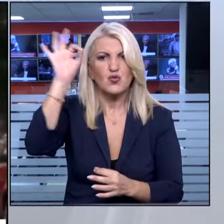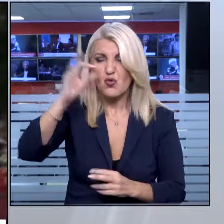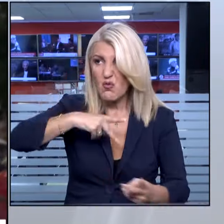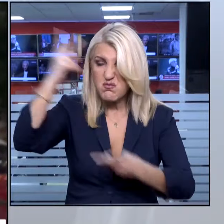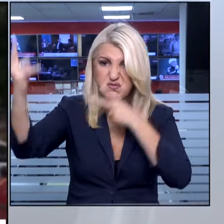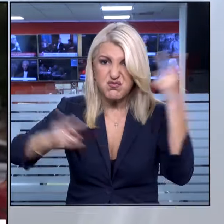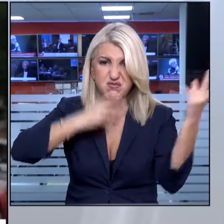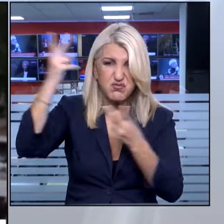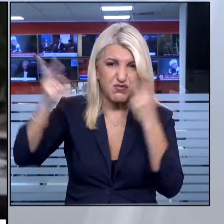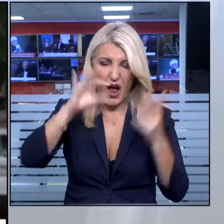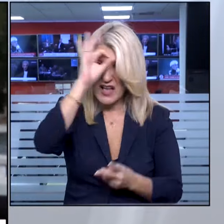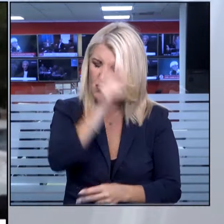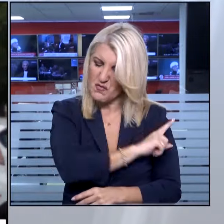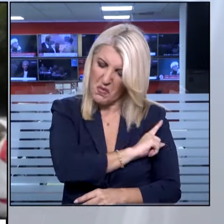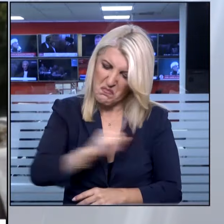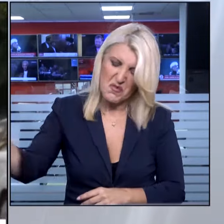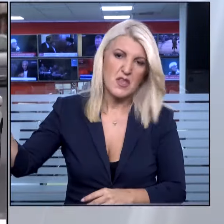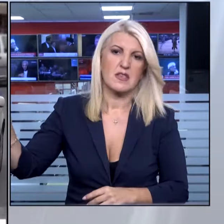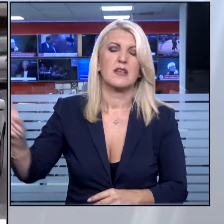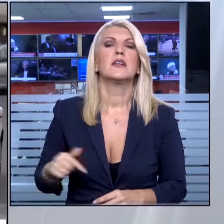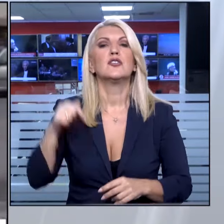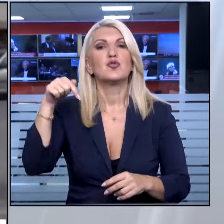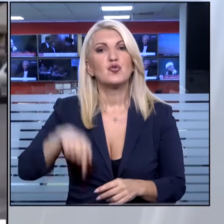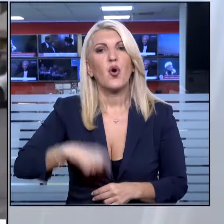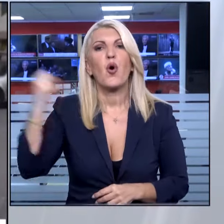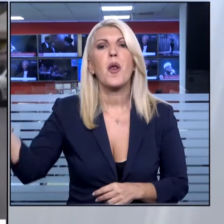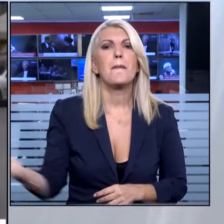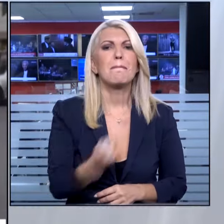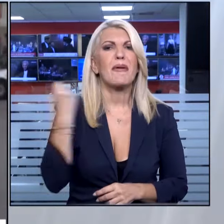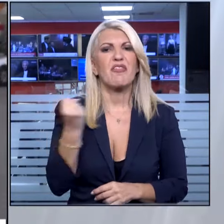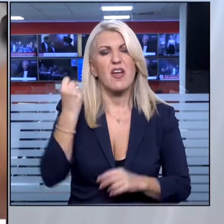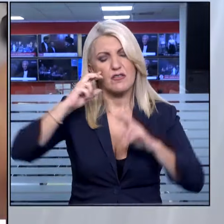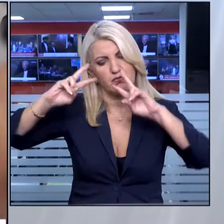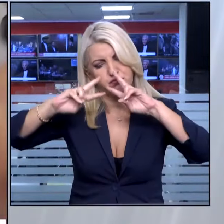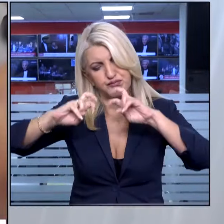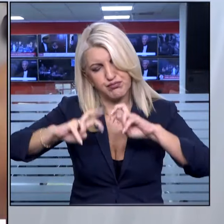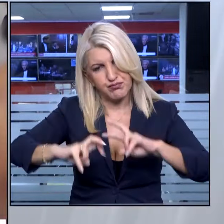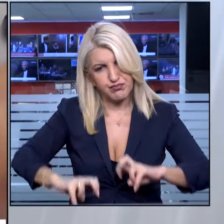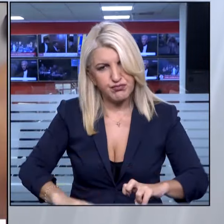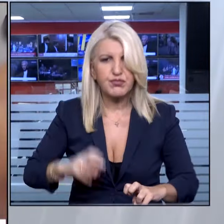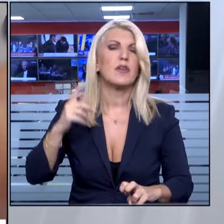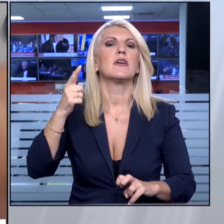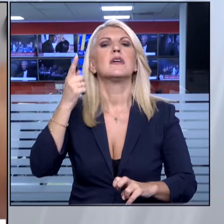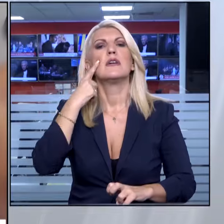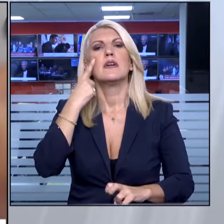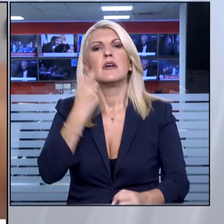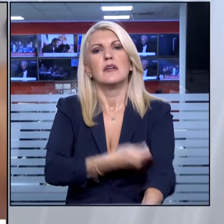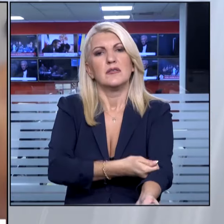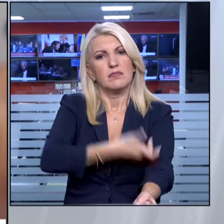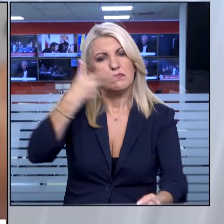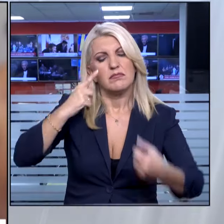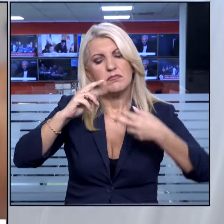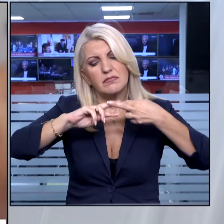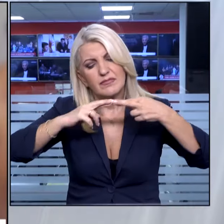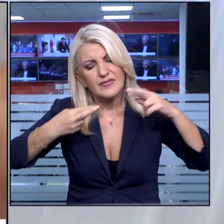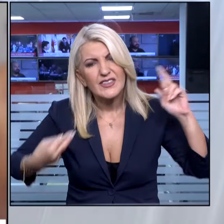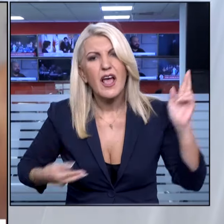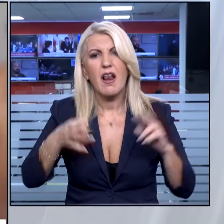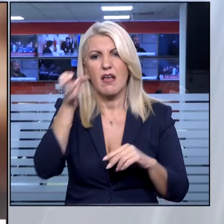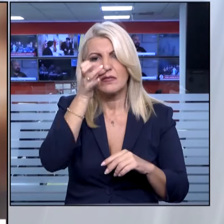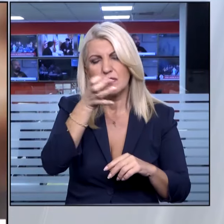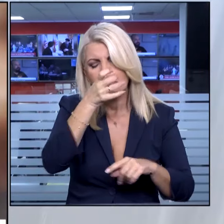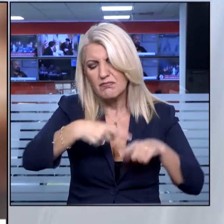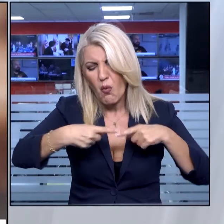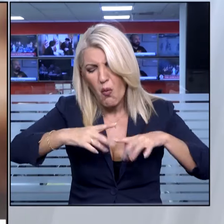Σε εξέλιξη βρίσκεται και πειθαρχική έρευνα, ενώ αναμένονται οι τοξικολογικές και ιστολογικές εξετάσεις προκειμένου να εξακριβωθούν οι συνθήκες